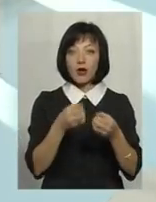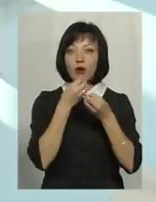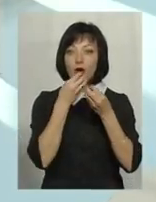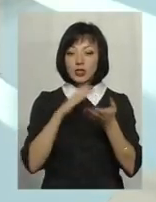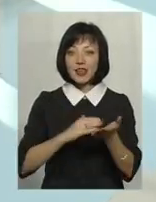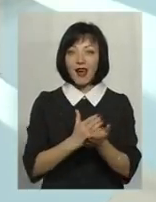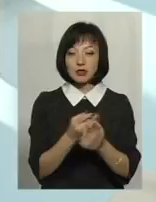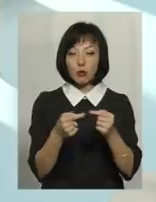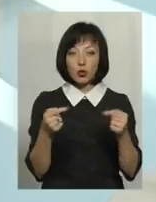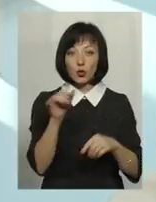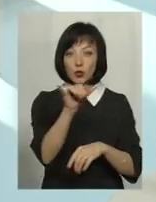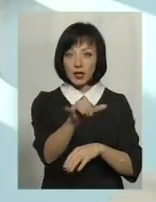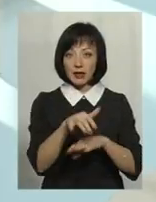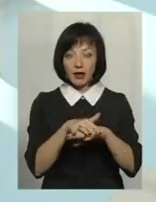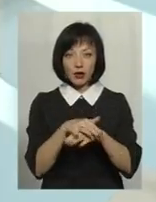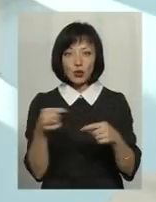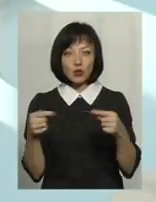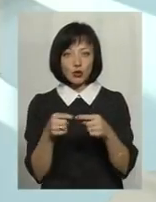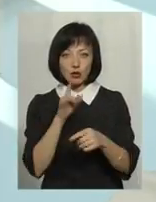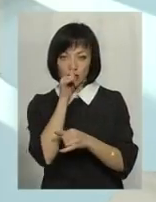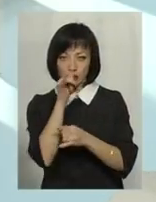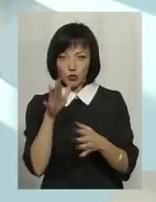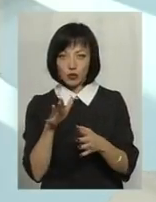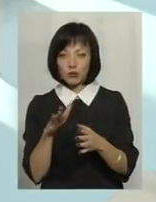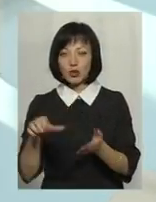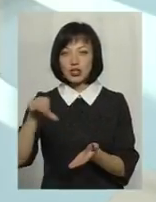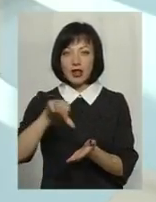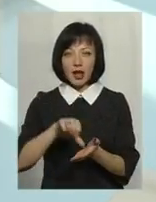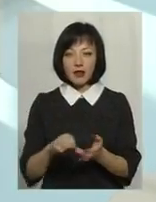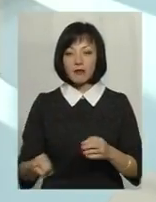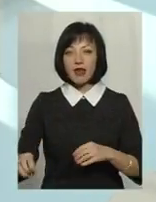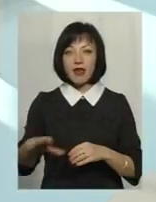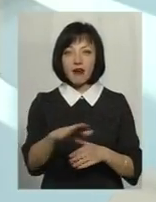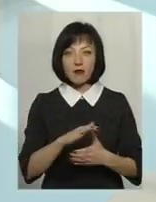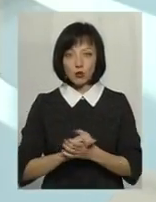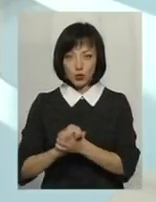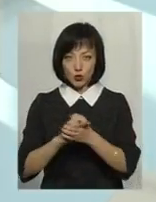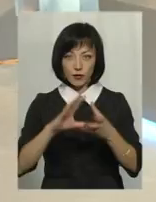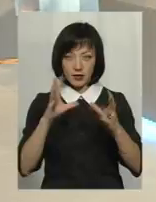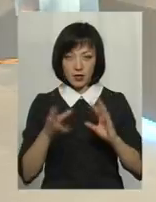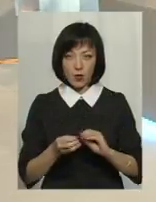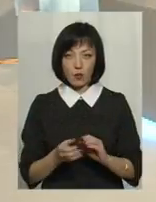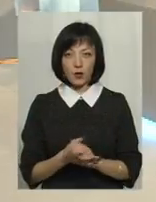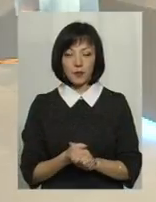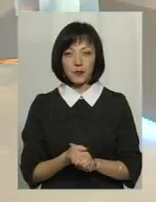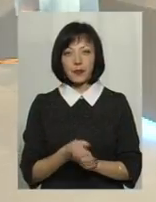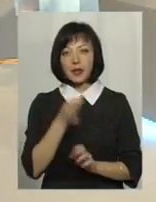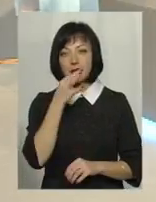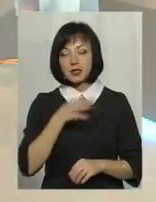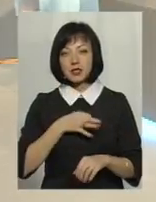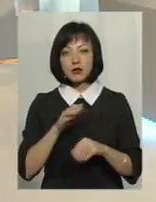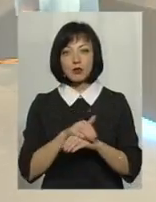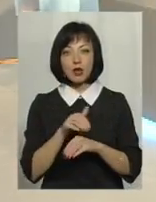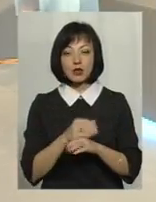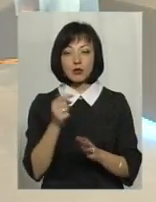їхньому ринку, то ми точно не зможемо стати тоді повноцінним членом Євросоюзу в цілому. Скажіть, будь ласка,